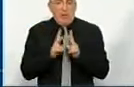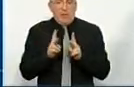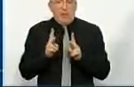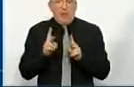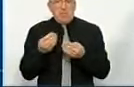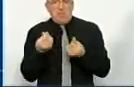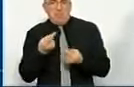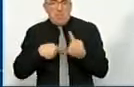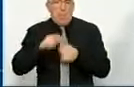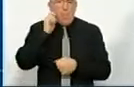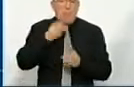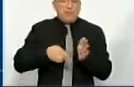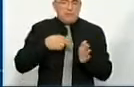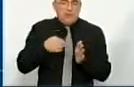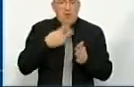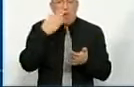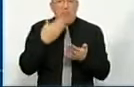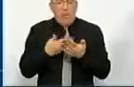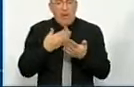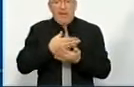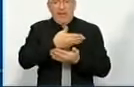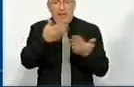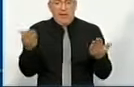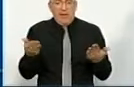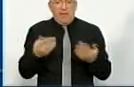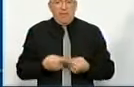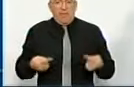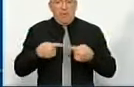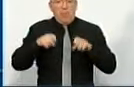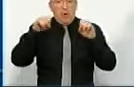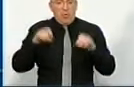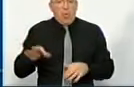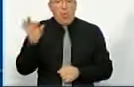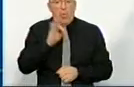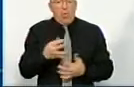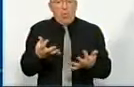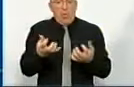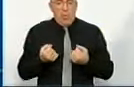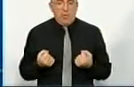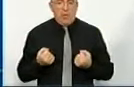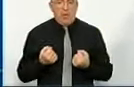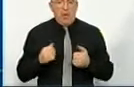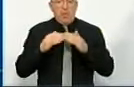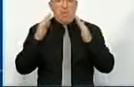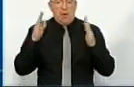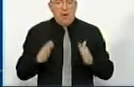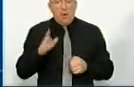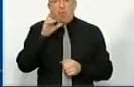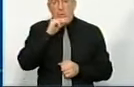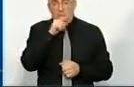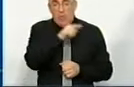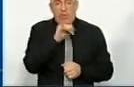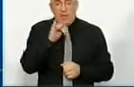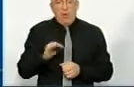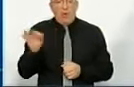-менеджментом «Укрзалізниці» і показали їм відповідне рішення про отримання майна в помічній